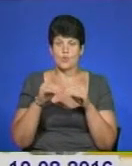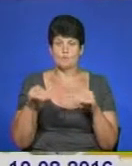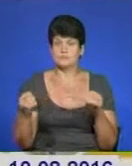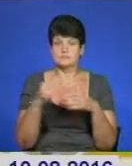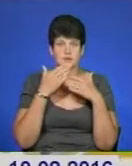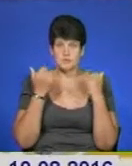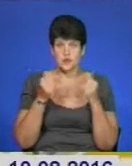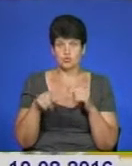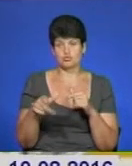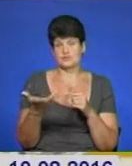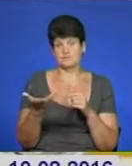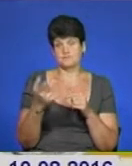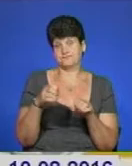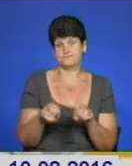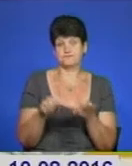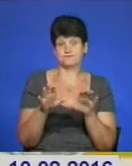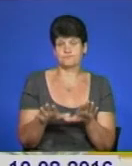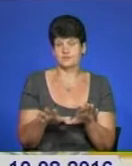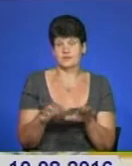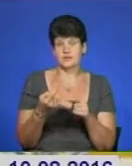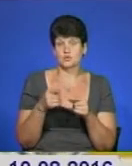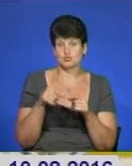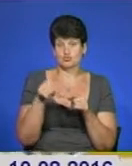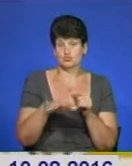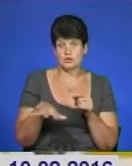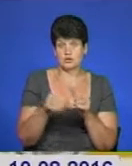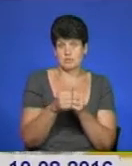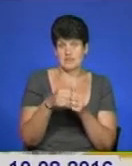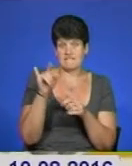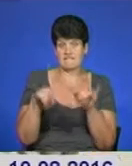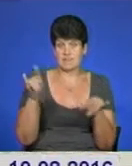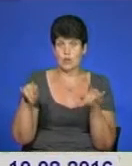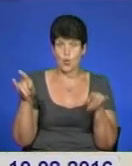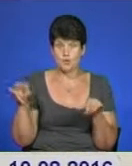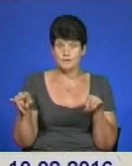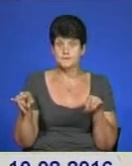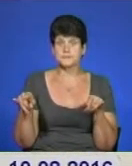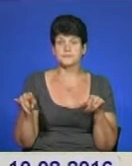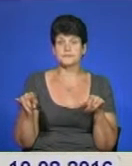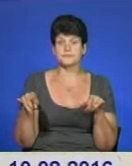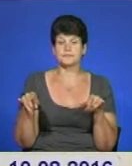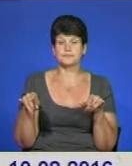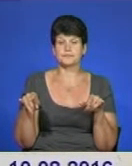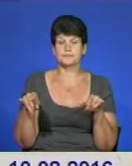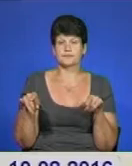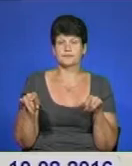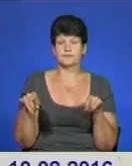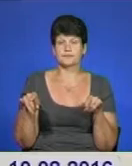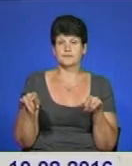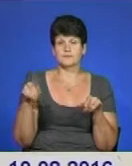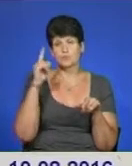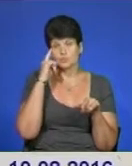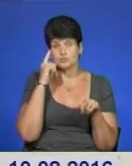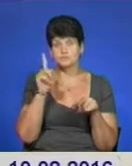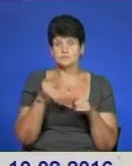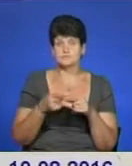Люди собі взяли цю територію під вікнами, приймають за